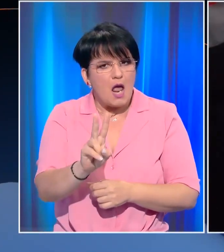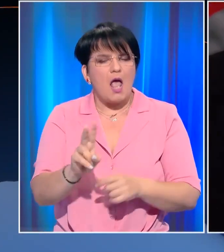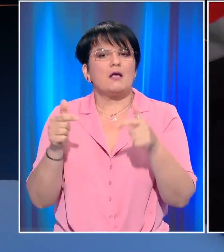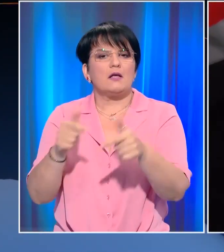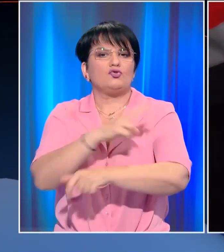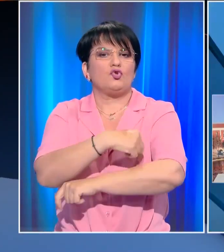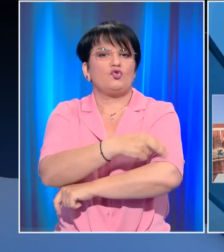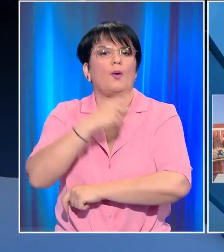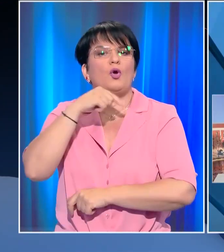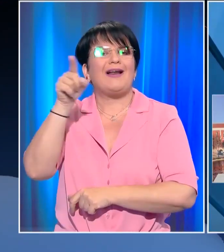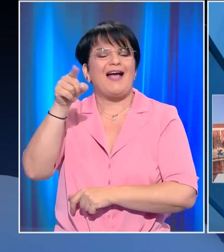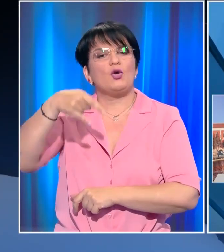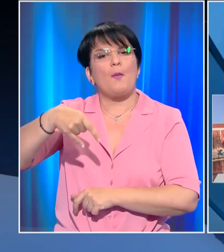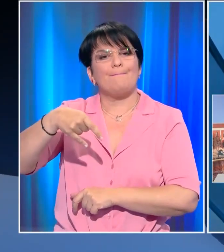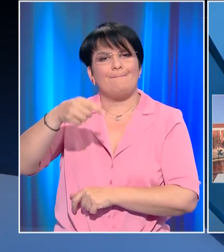νοσηλεύονται στο Παγνή.